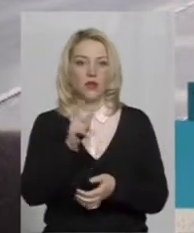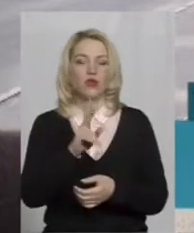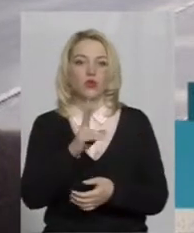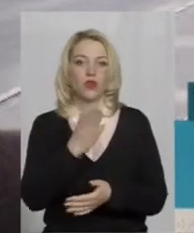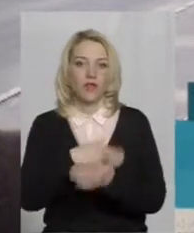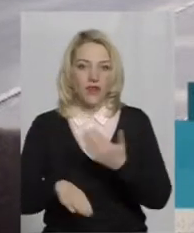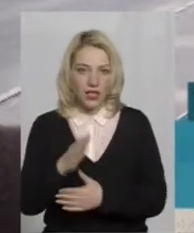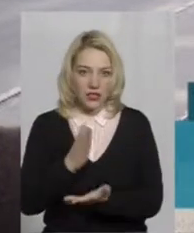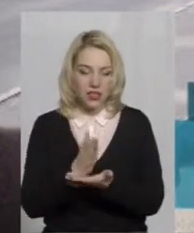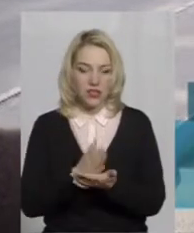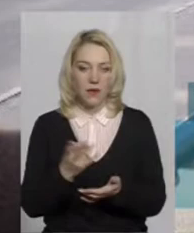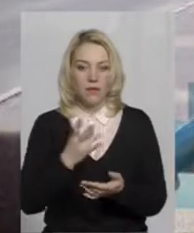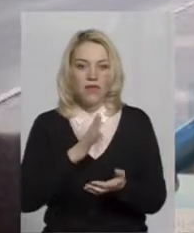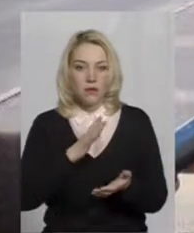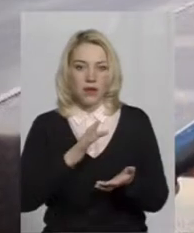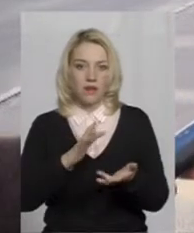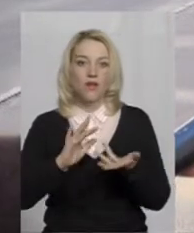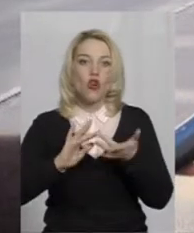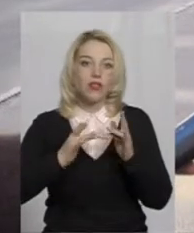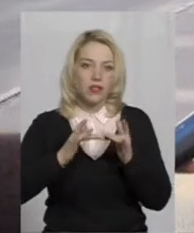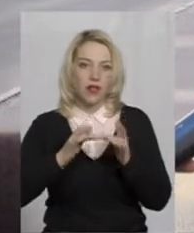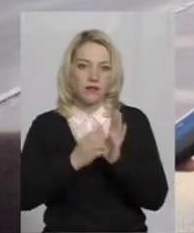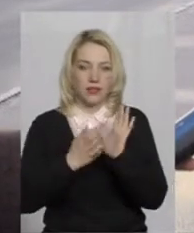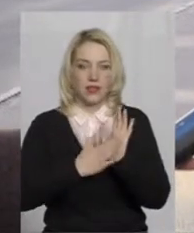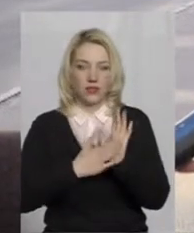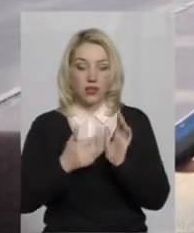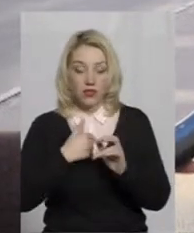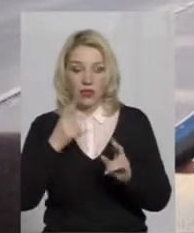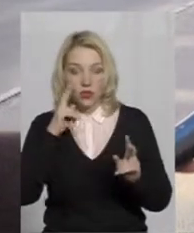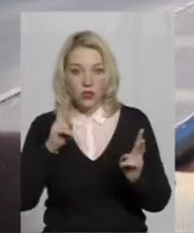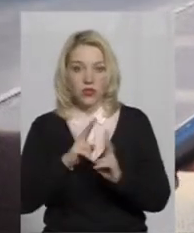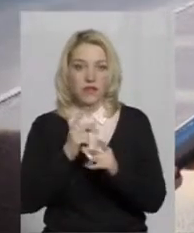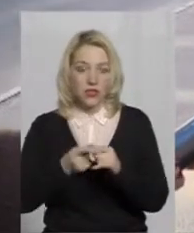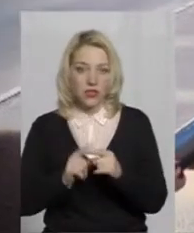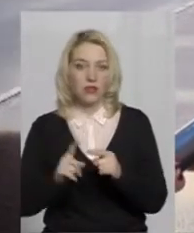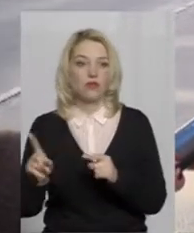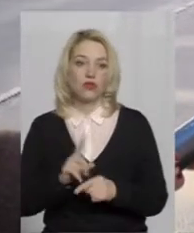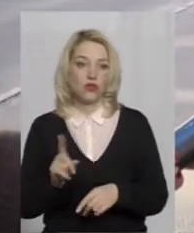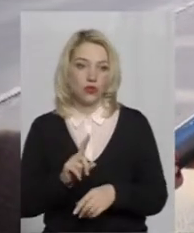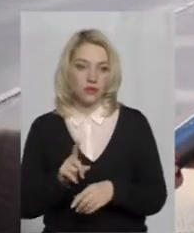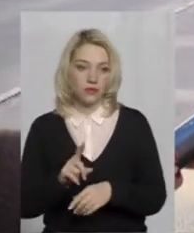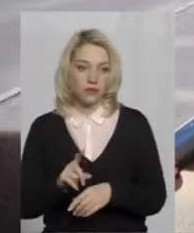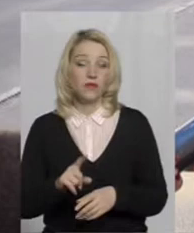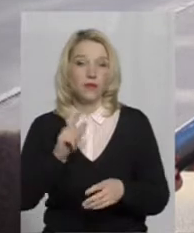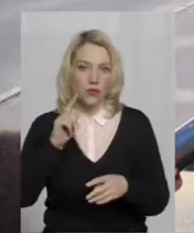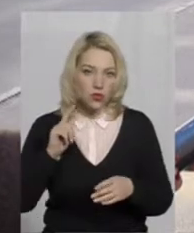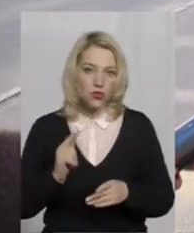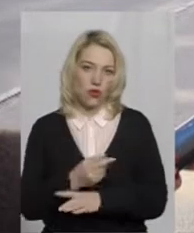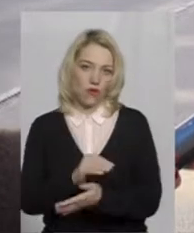вона має якось онлайн реєструватись. Тобто, я стикнувся з тим, що знову ж таки,